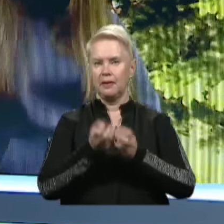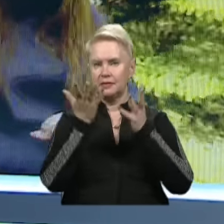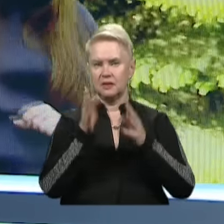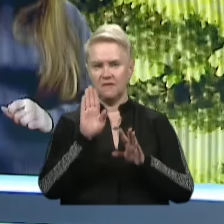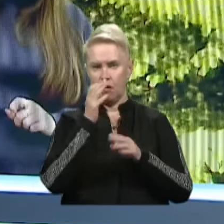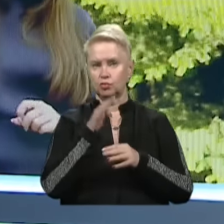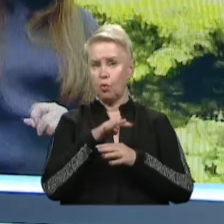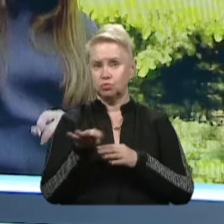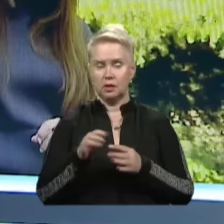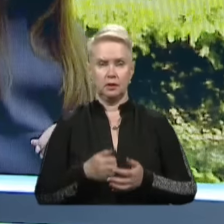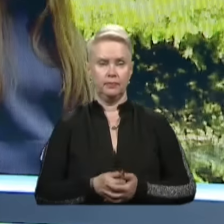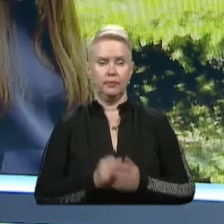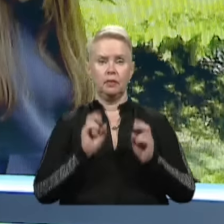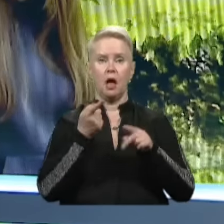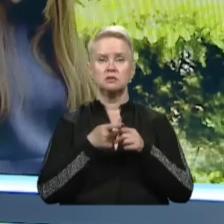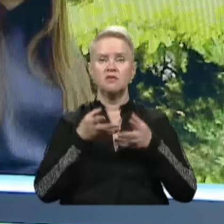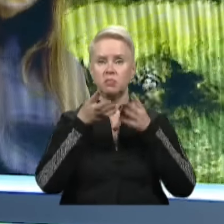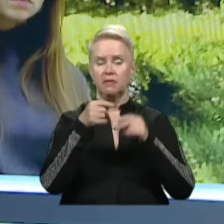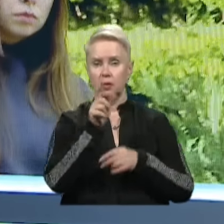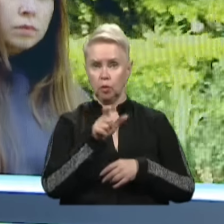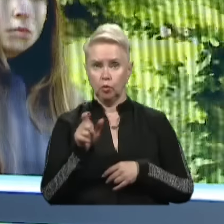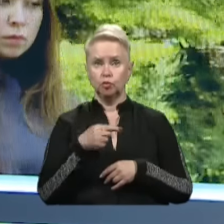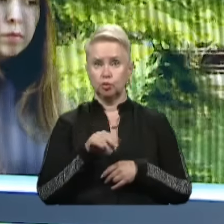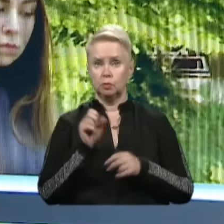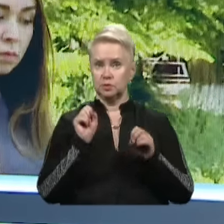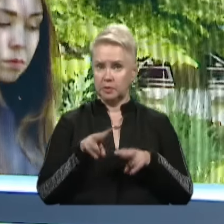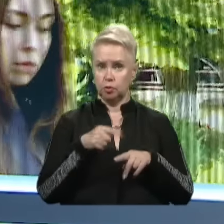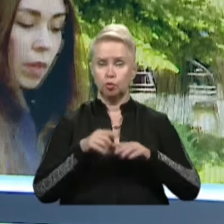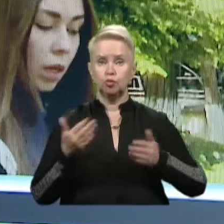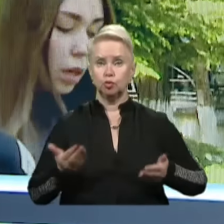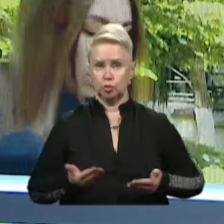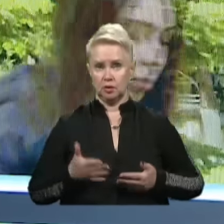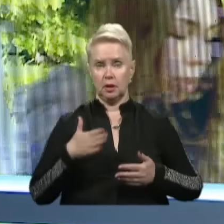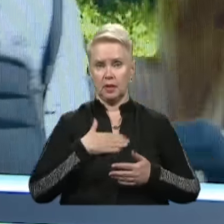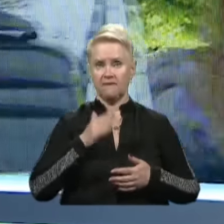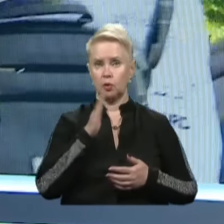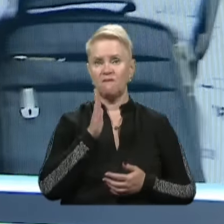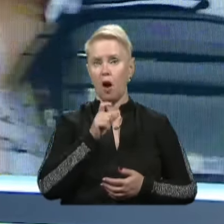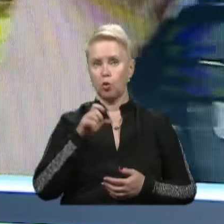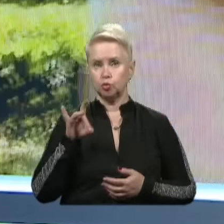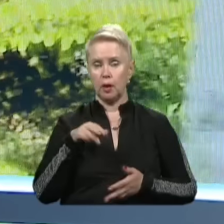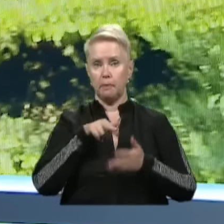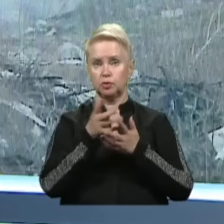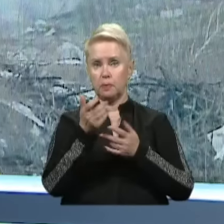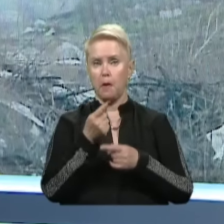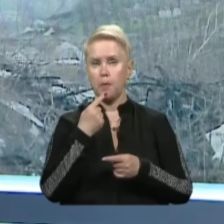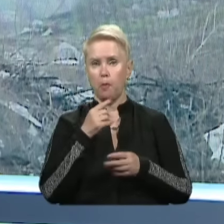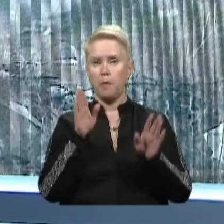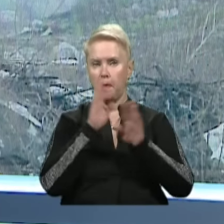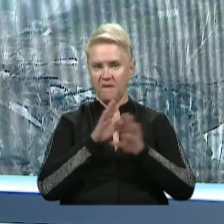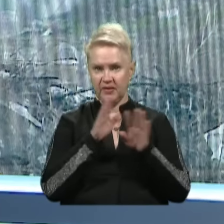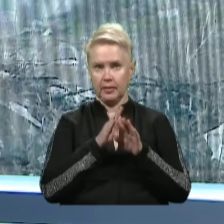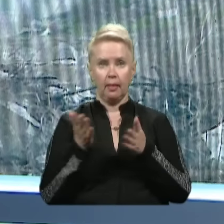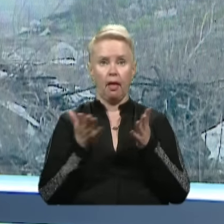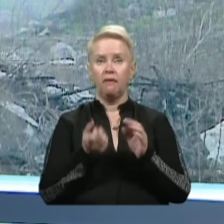та ворожі обстріли. Як це впливає на людей і чи є безпечно тут жити? Наша Вікторія Вахрушина пішла брати проби повітря.